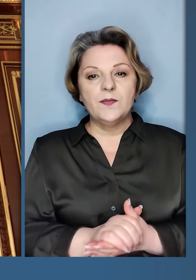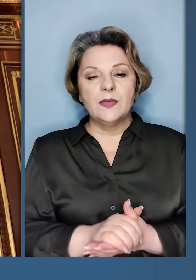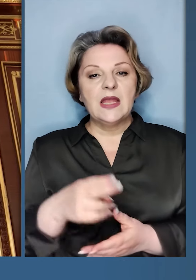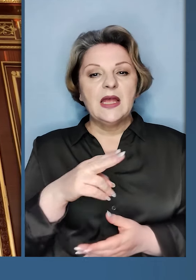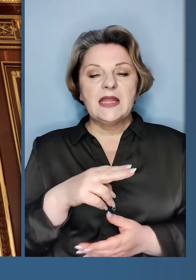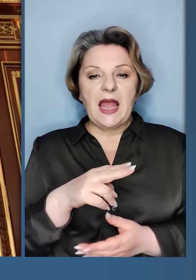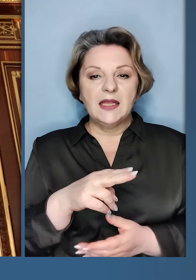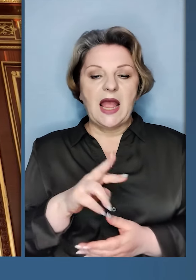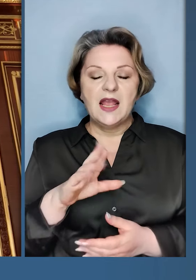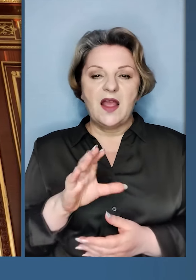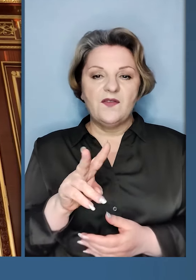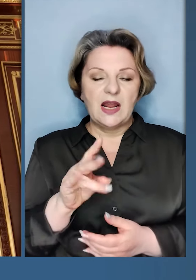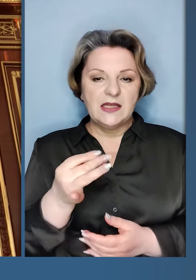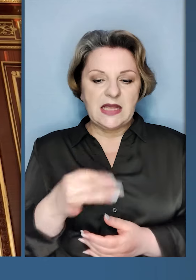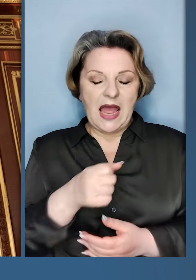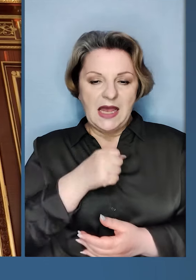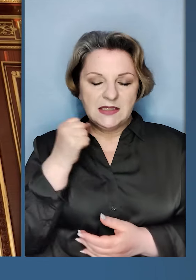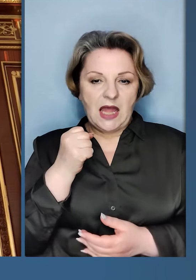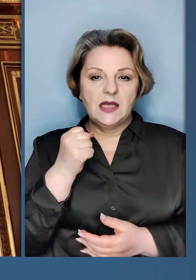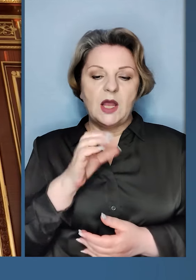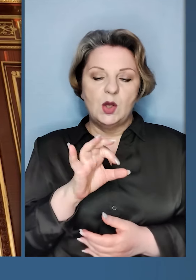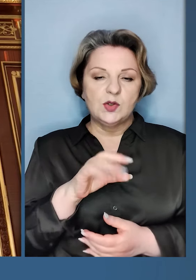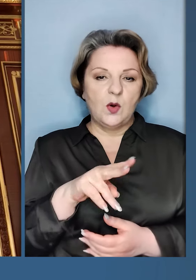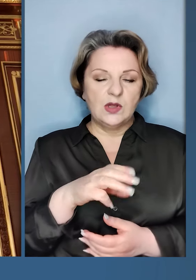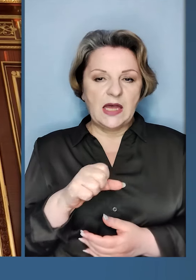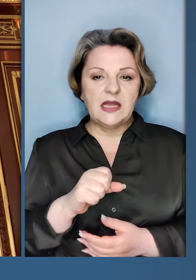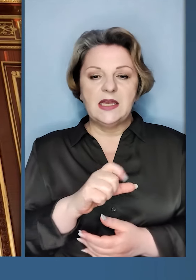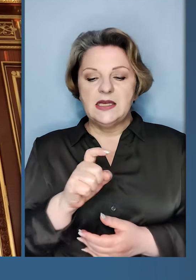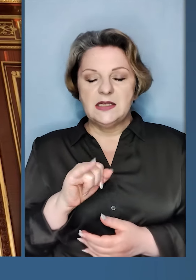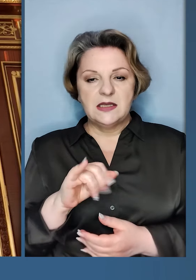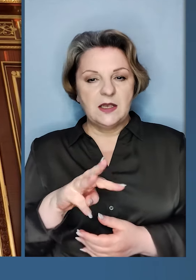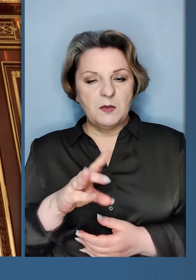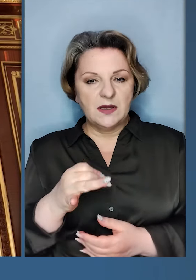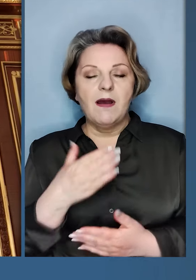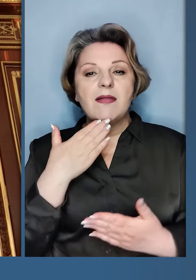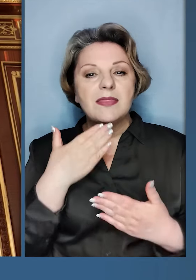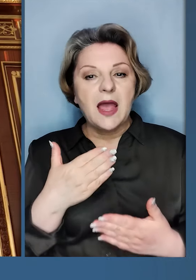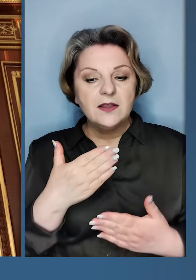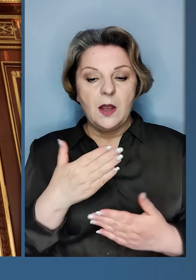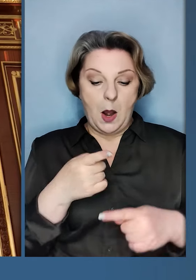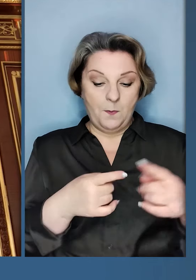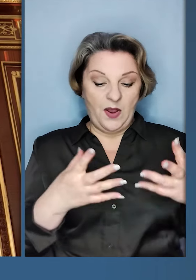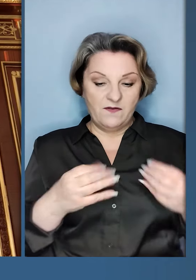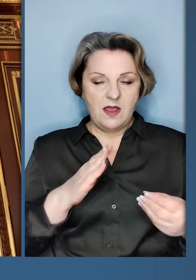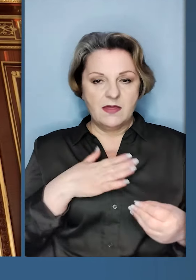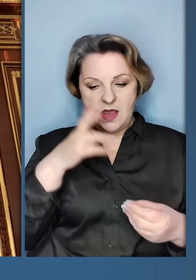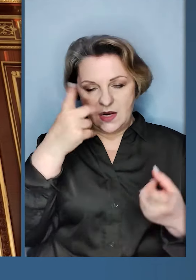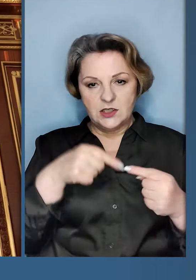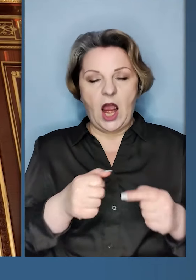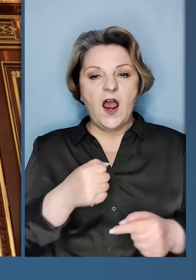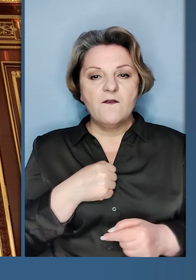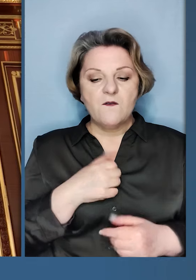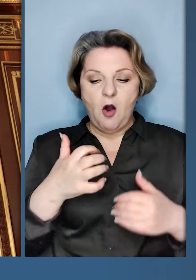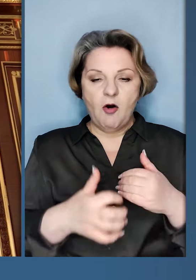Денис Яблінський, старший солдат Олег Зімірський. Дякую. Південь нашої держави,